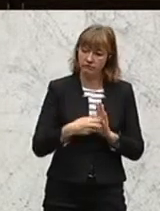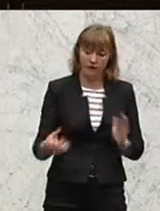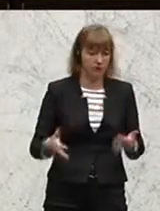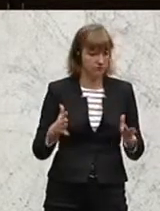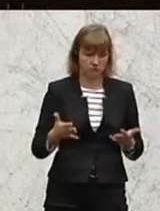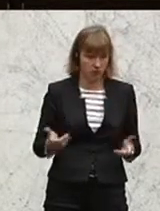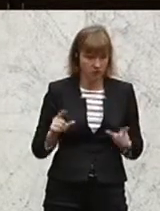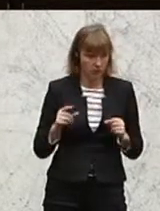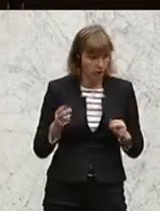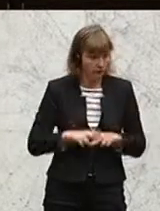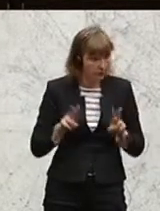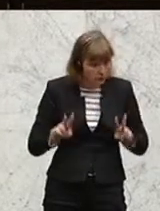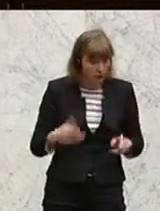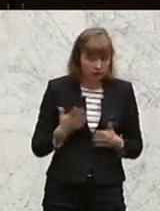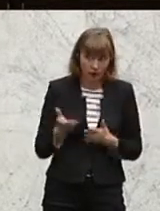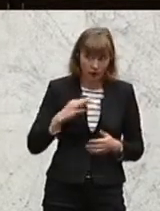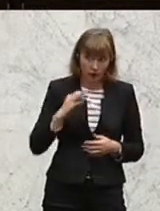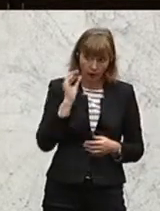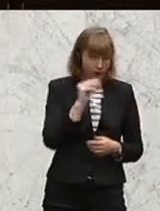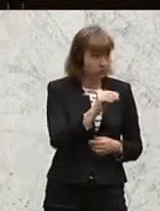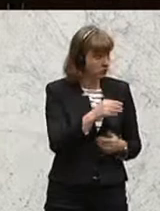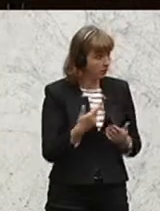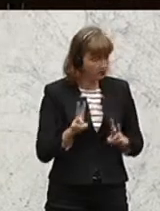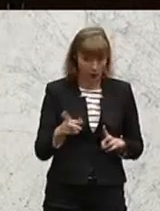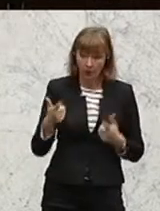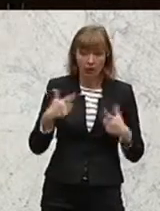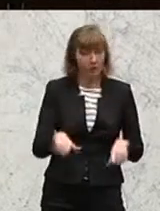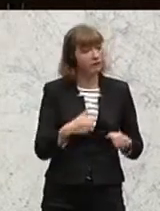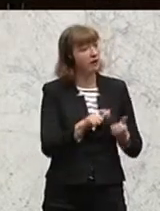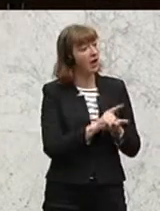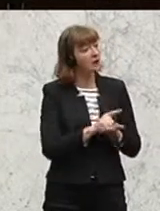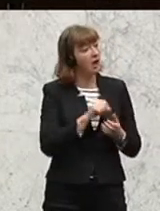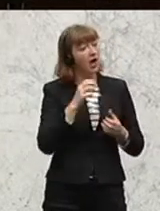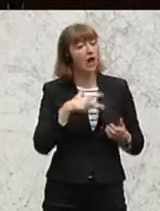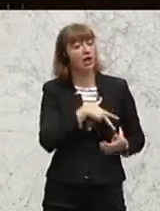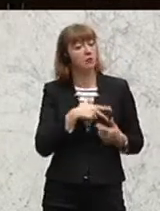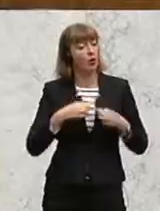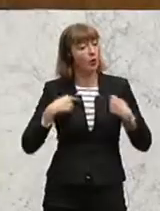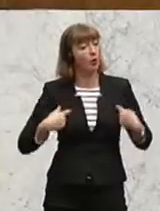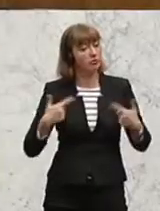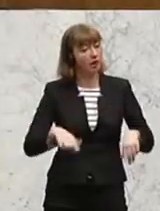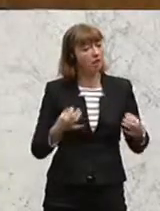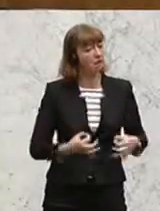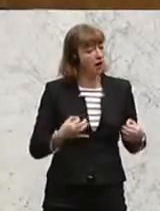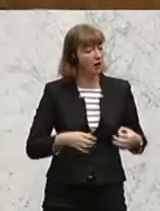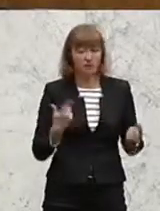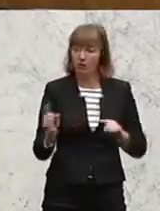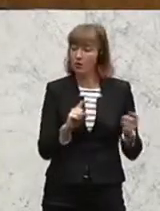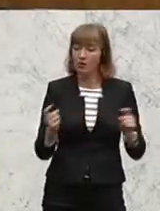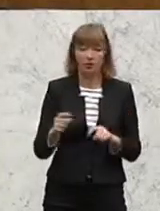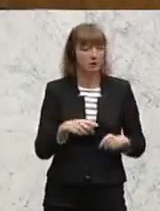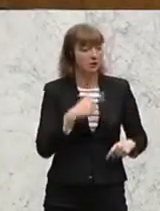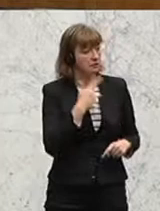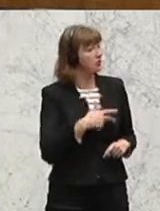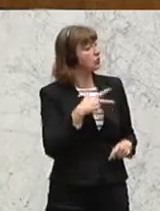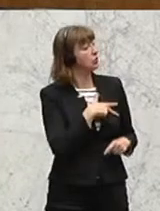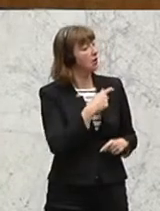auch so. Und wenn er daraufhin seine Kollegin anspricht und sagt, warum darfst du in der Freizeit ein SPÖ-Leiwerl tragen, dann wird er nach einem Wortgefecht, sogar noch von